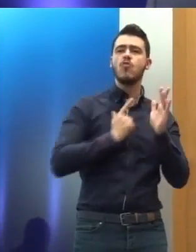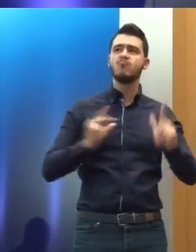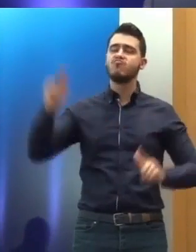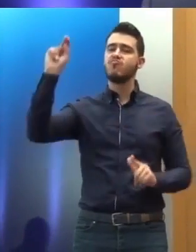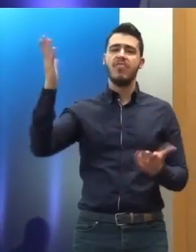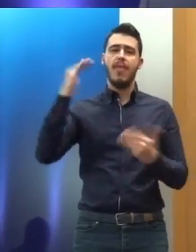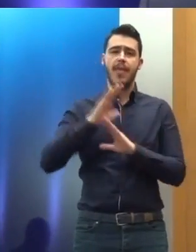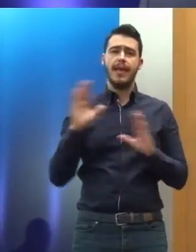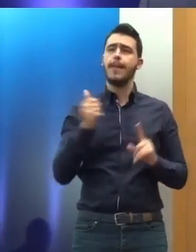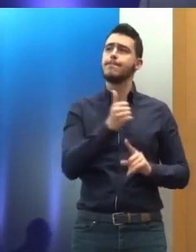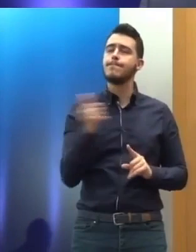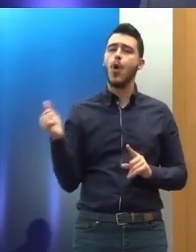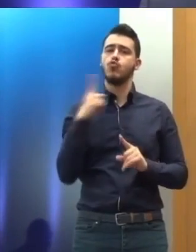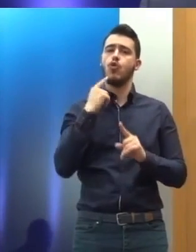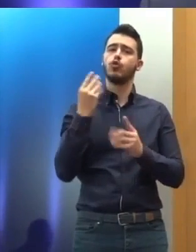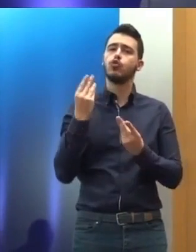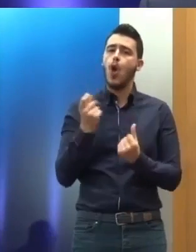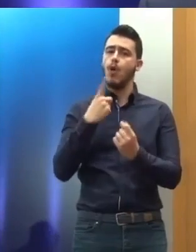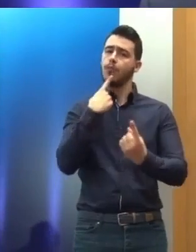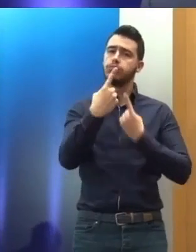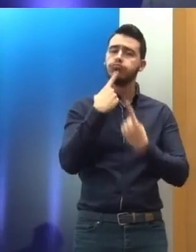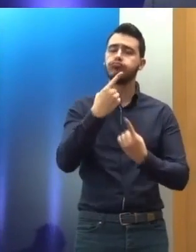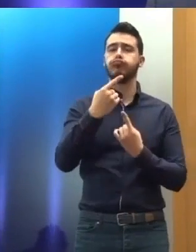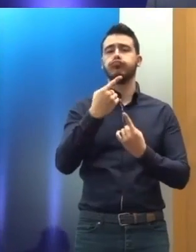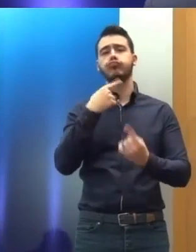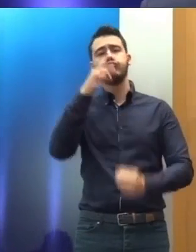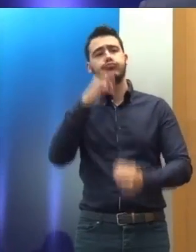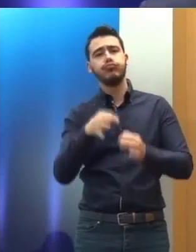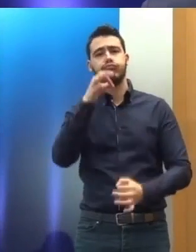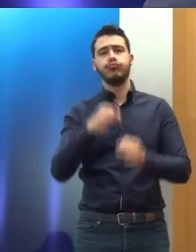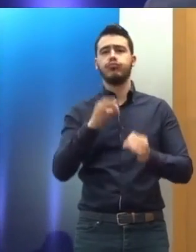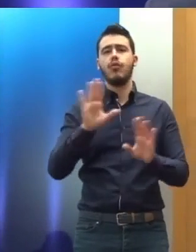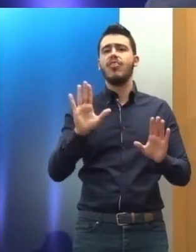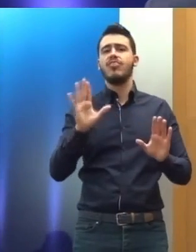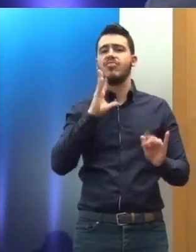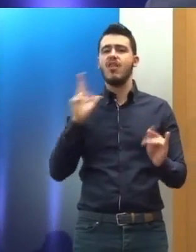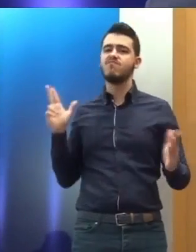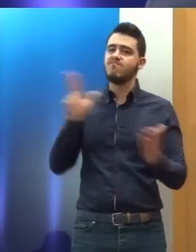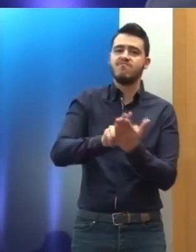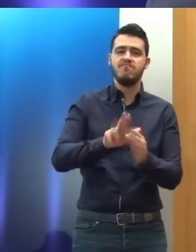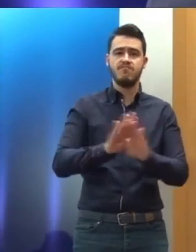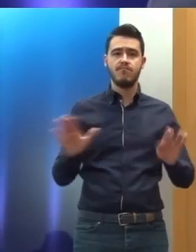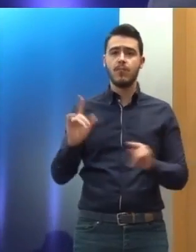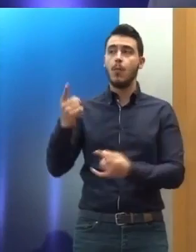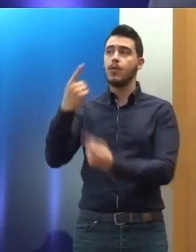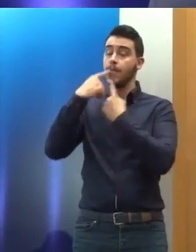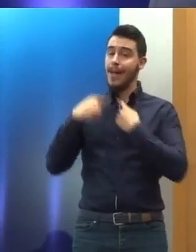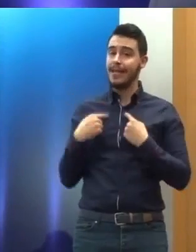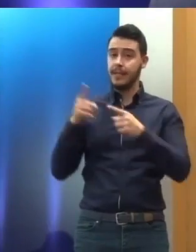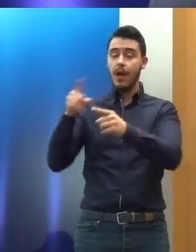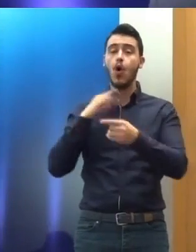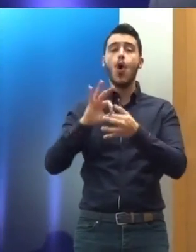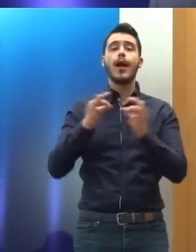δεν προβλέπουν κάτι τέτοιο όπως σε αντίθεση με την Ευρωπαϊκή Σύμβαση των Δικαιωμάτων του Ανθρώπου. Οι συστάσεις αυτές, εξάλλου, δεν